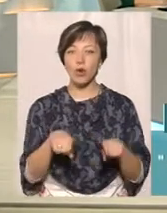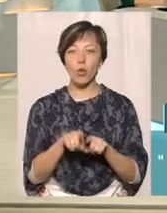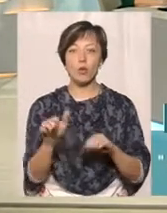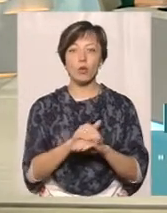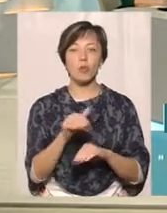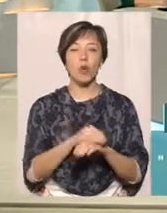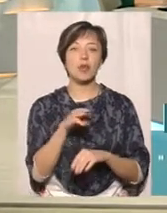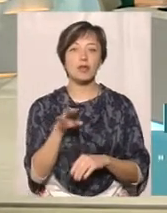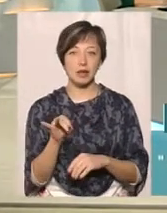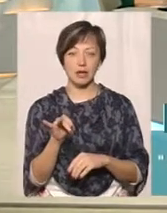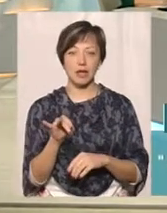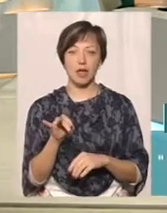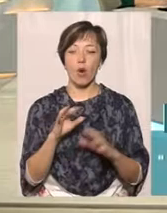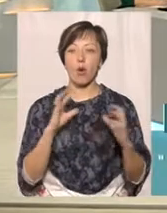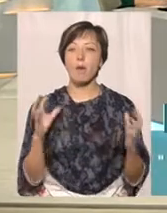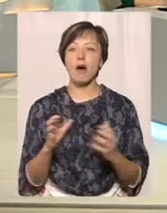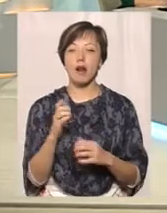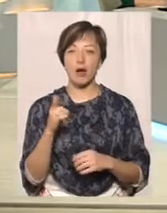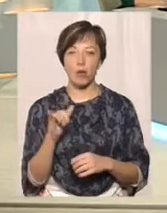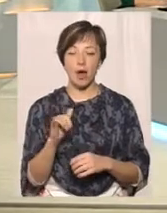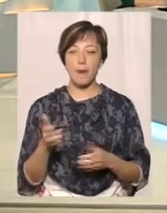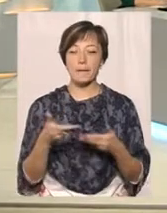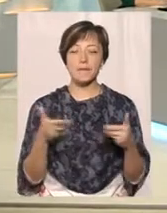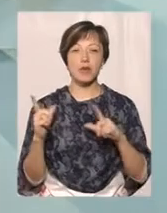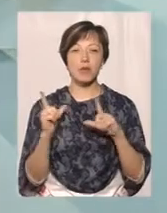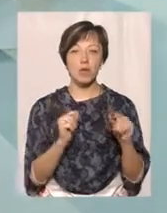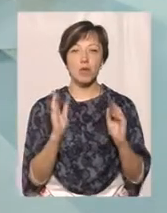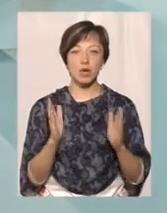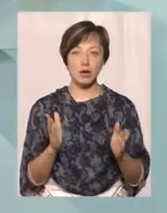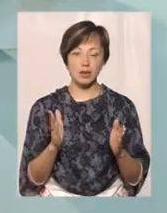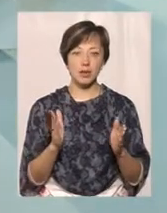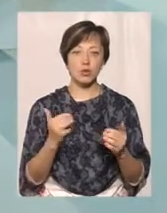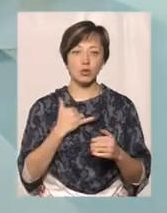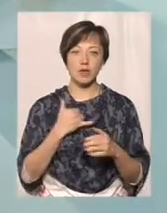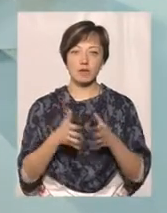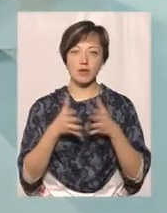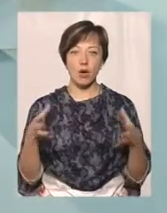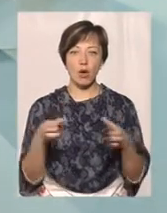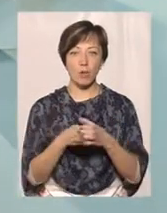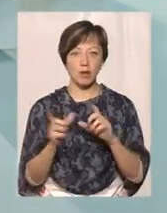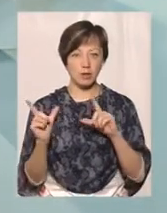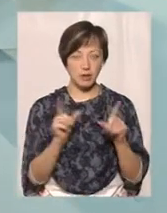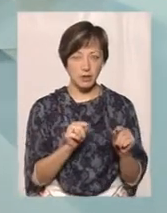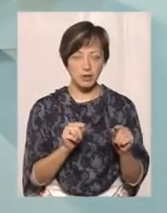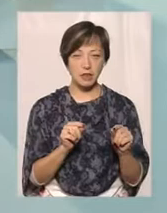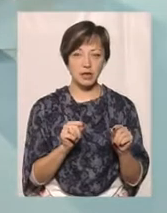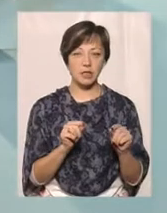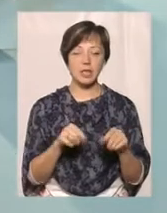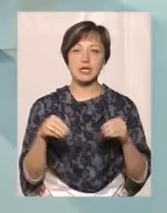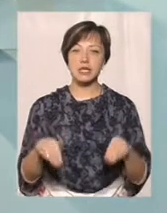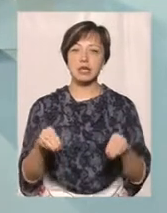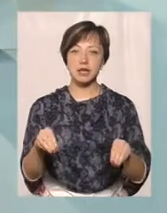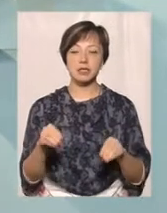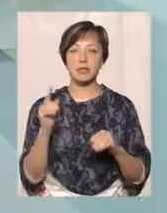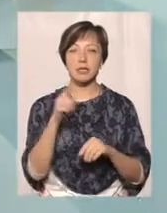доброти. і оберегу. Ми поїдемо, в нас велика команда їде садити